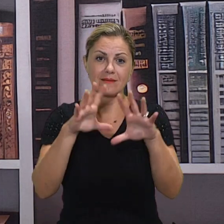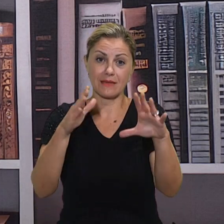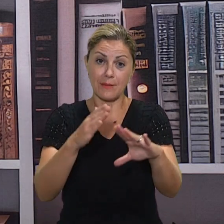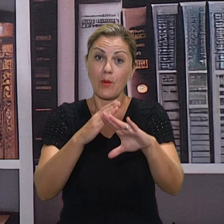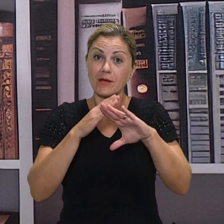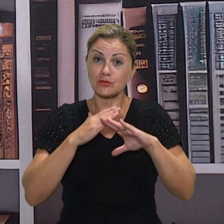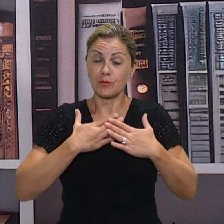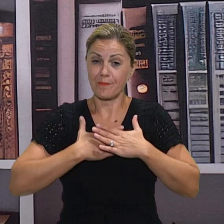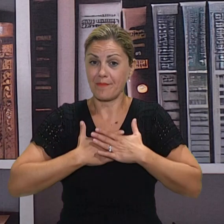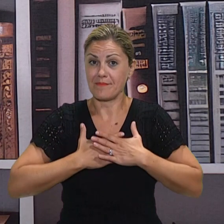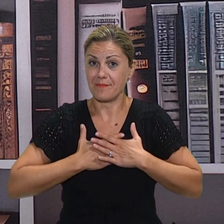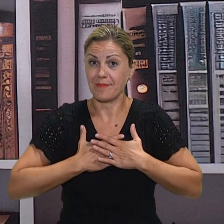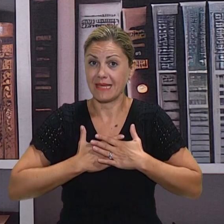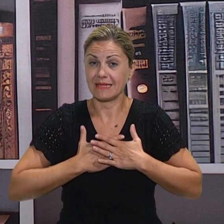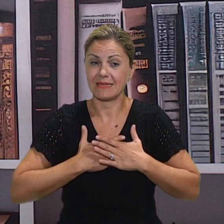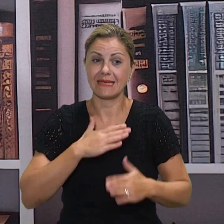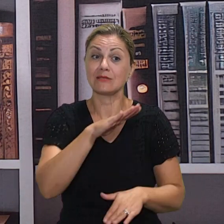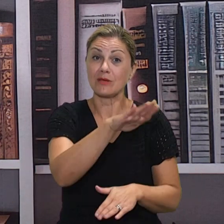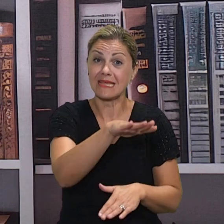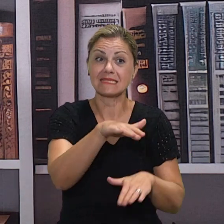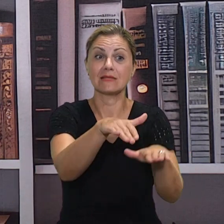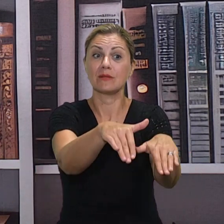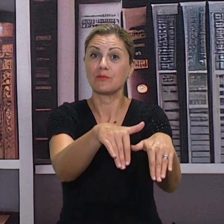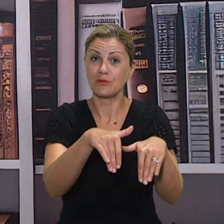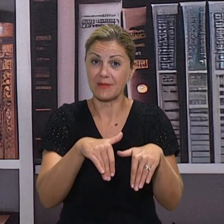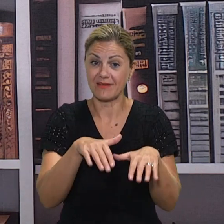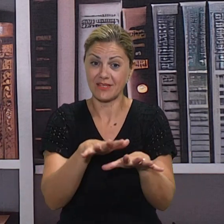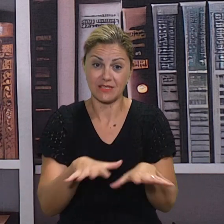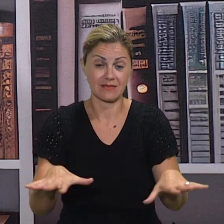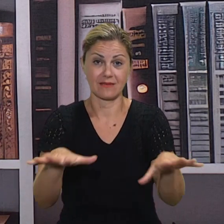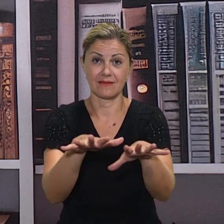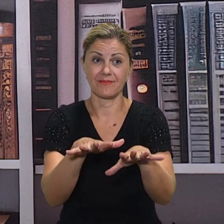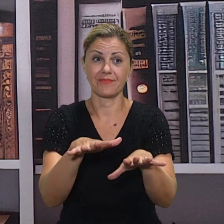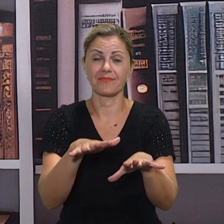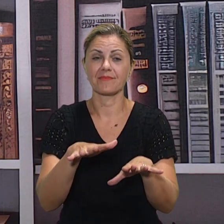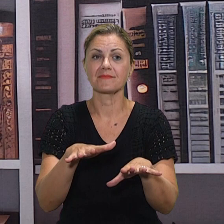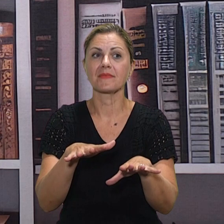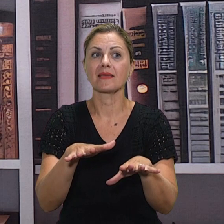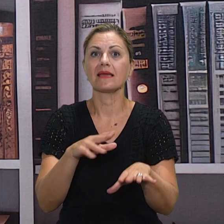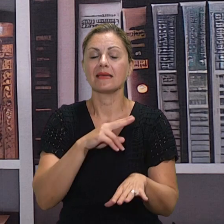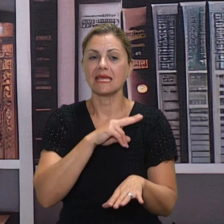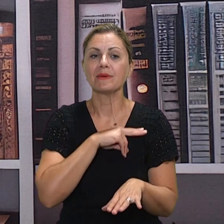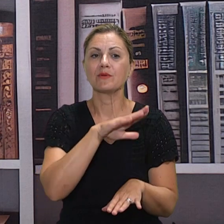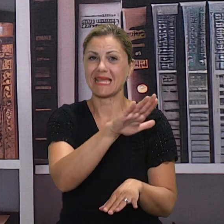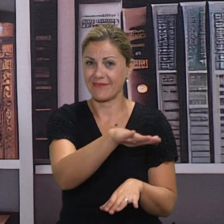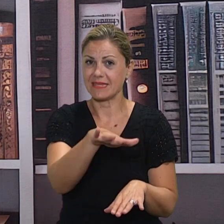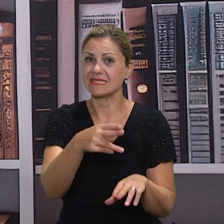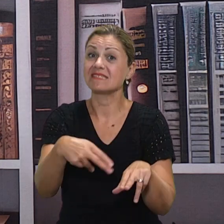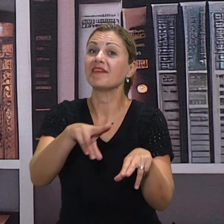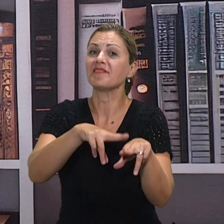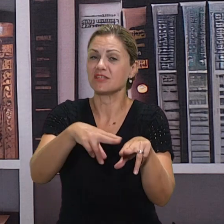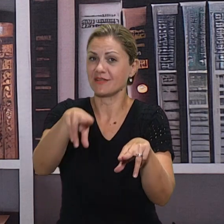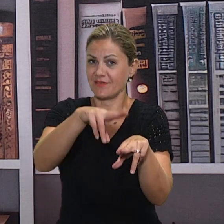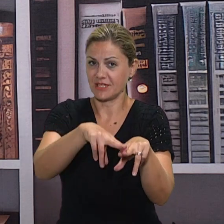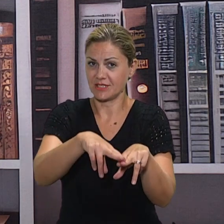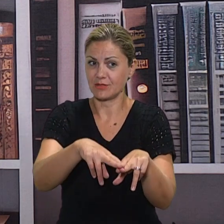i da se osjećaju prihvaćeno u svom okruženju. Sve ih je više u razredima, ali to je samo još